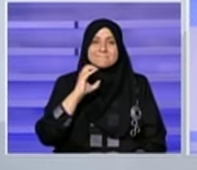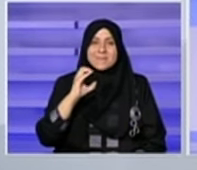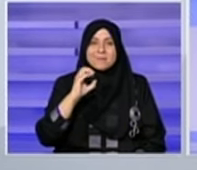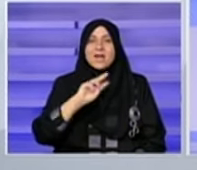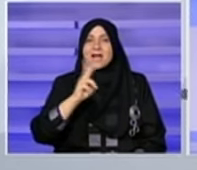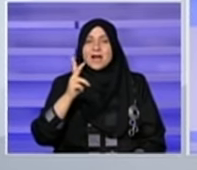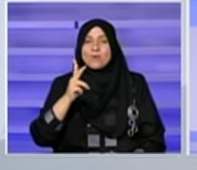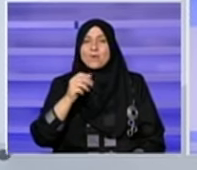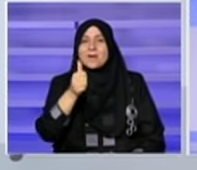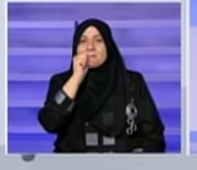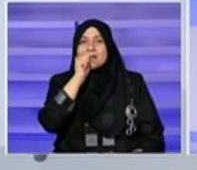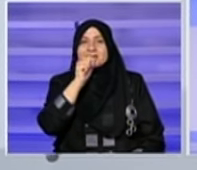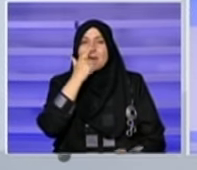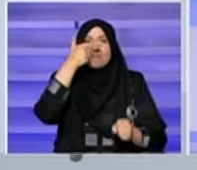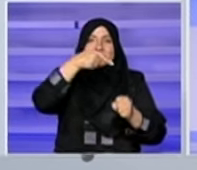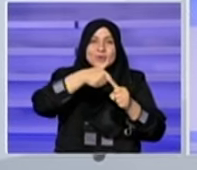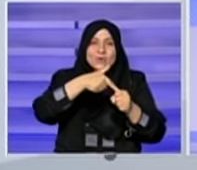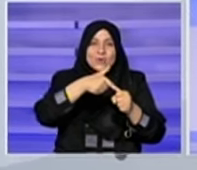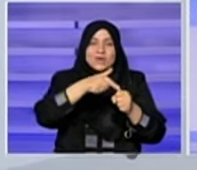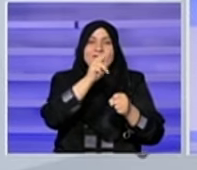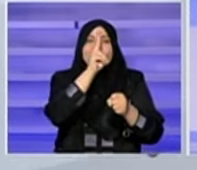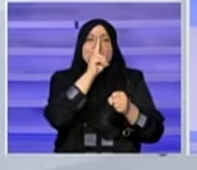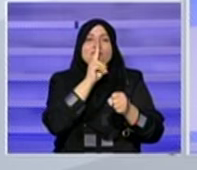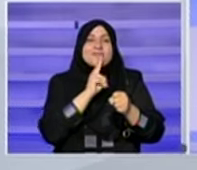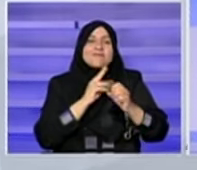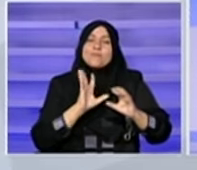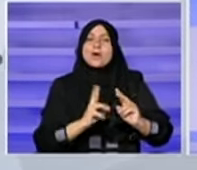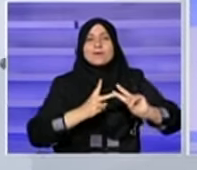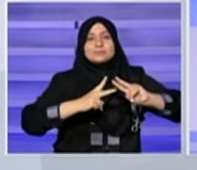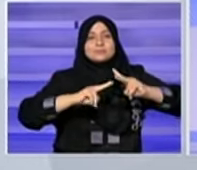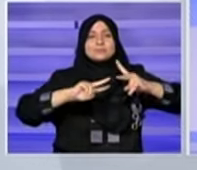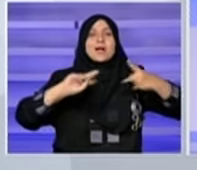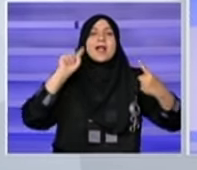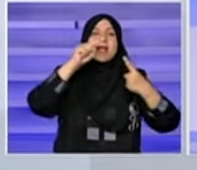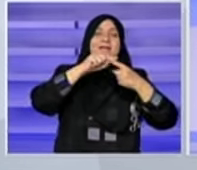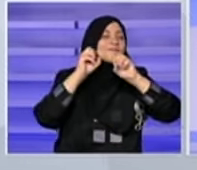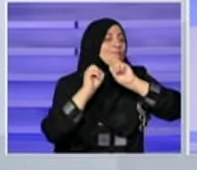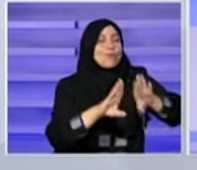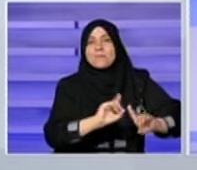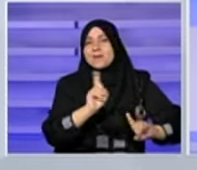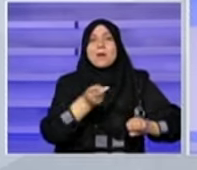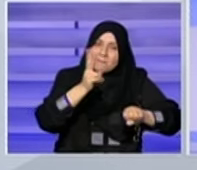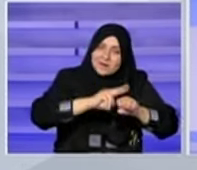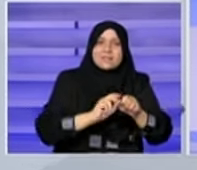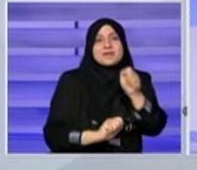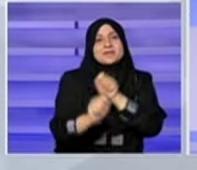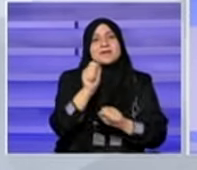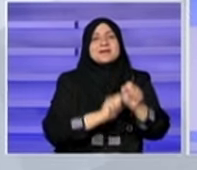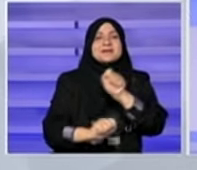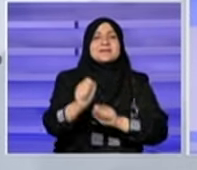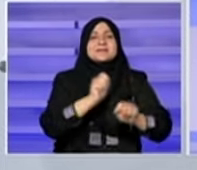المستعملة في القضايا النفط هذه لتوفير كمية أكبر من المياه لإعادة استعمالها وتوفير